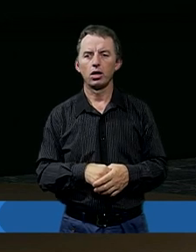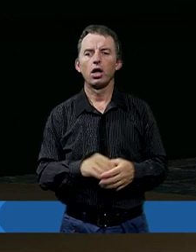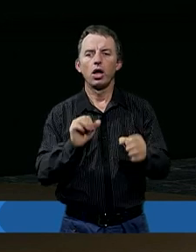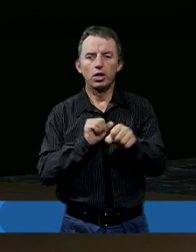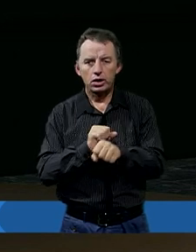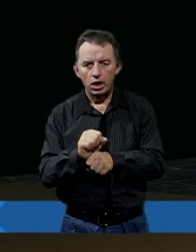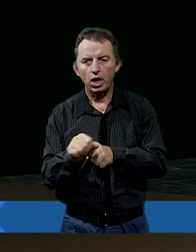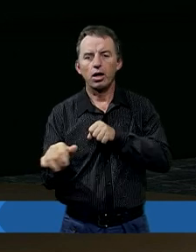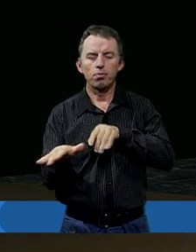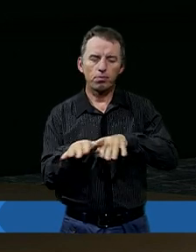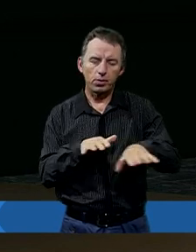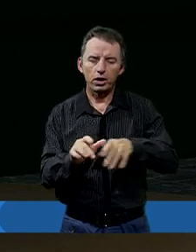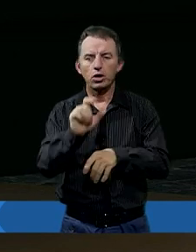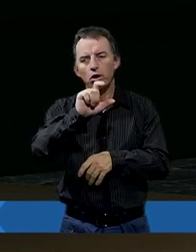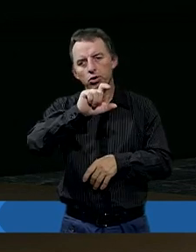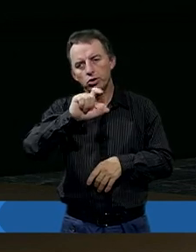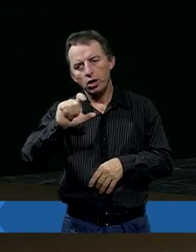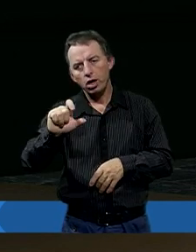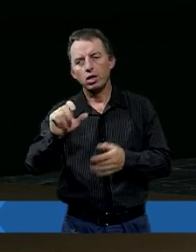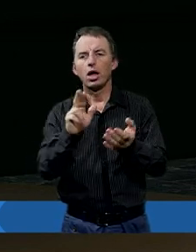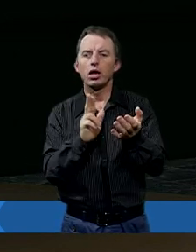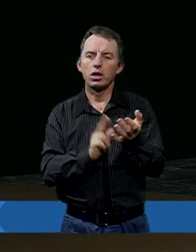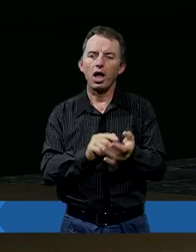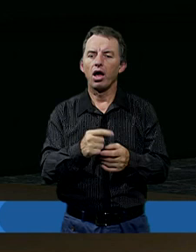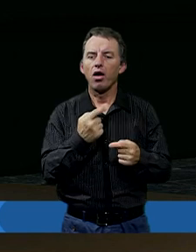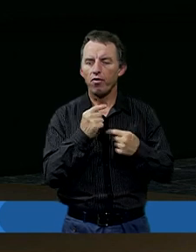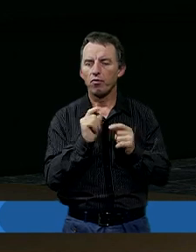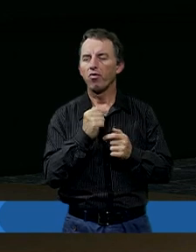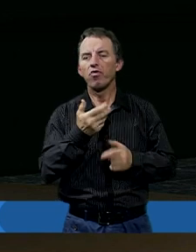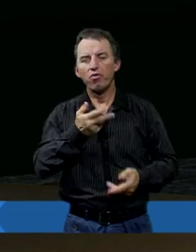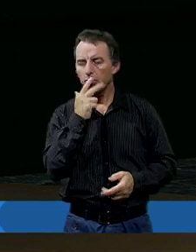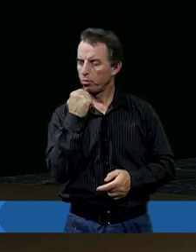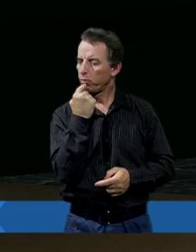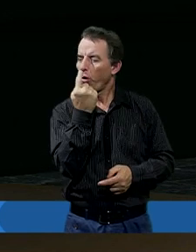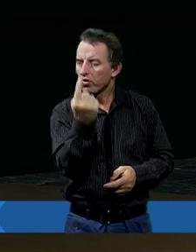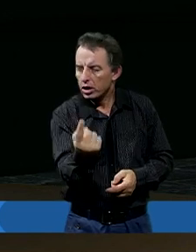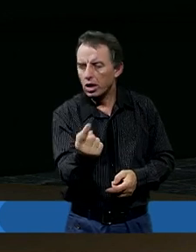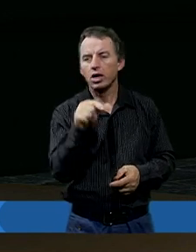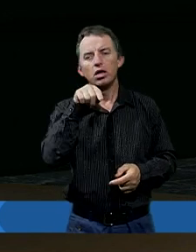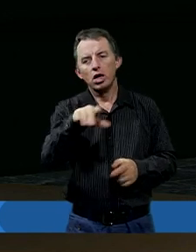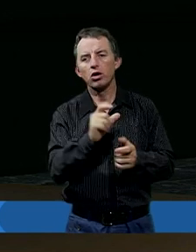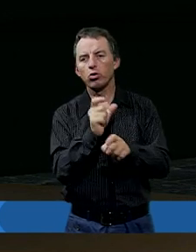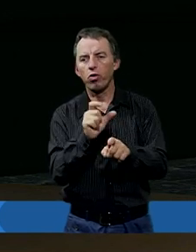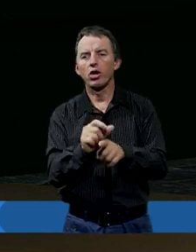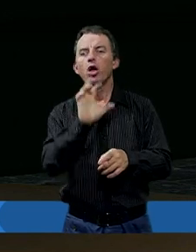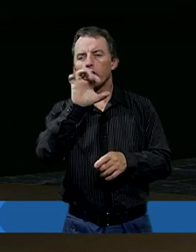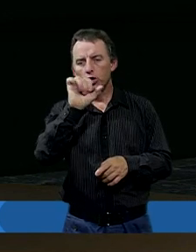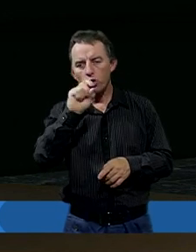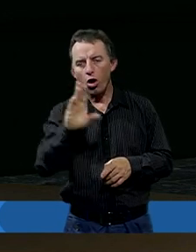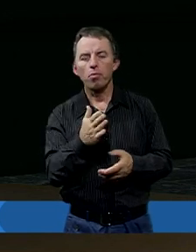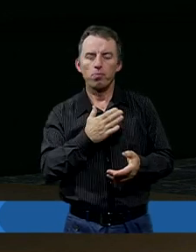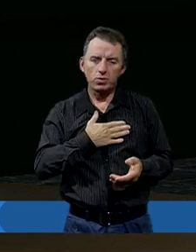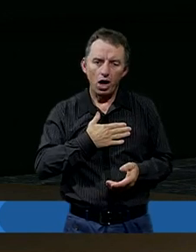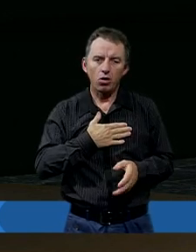Jest miejsce i czas na wyrażanie swoich odczuć, jeżeli jest z kim. Tutaj Hiob miał to